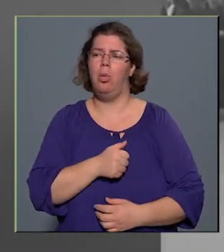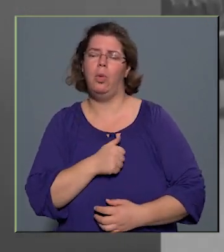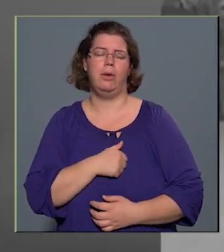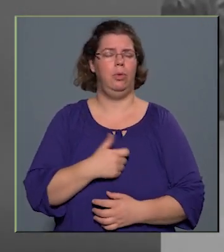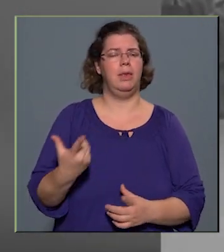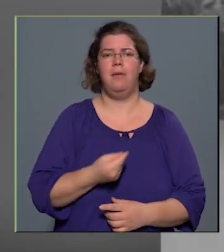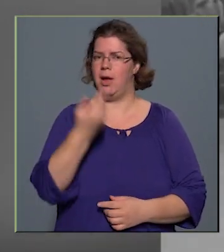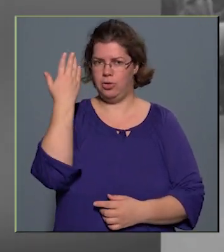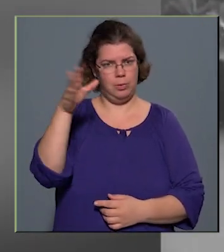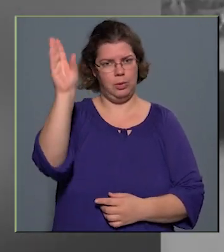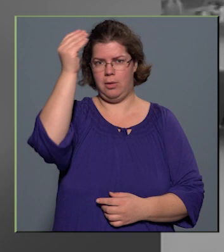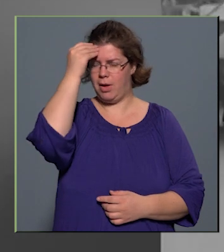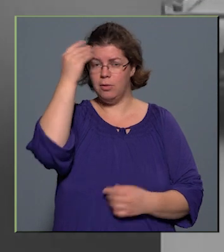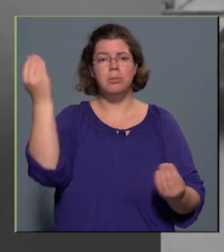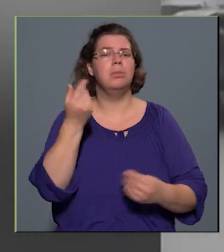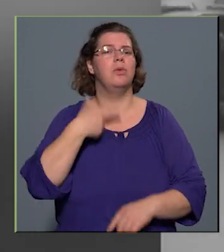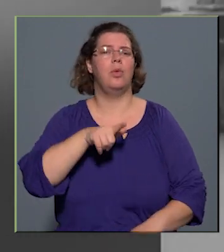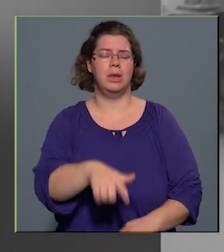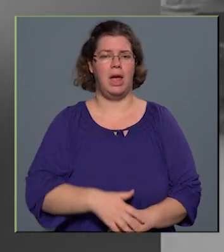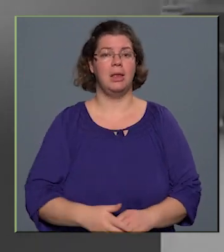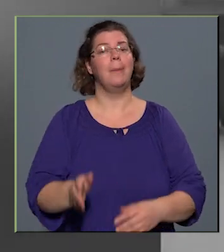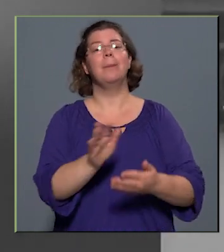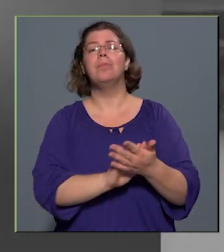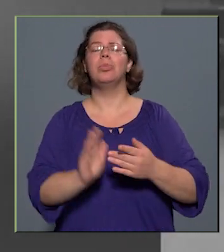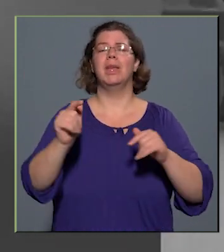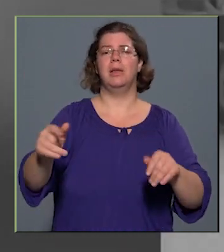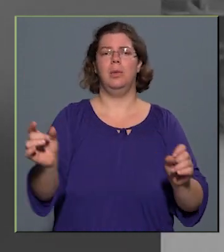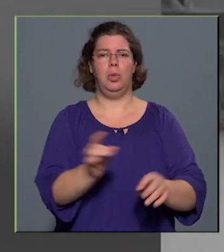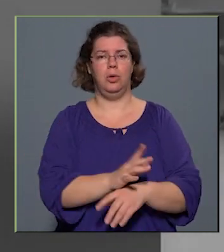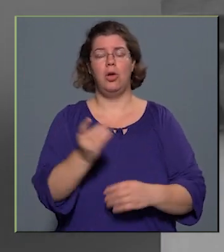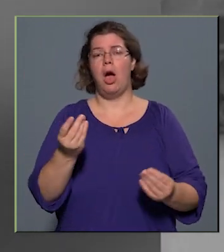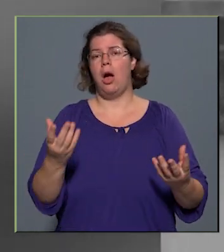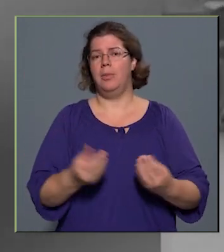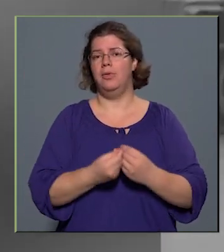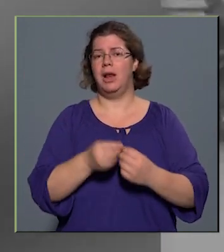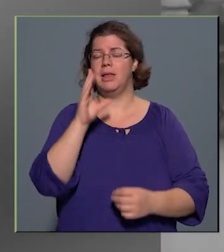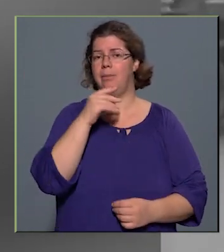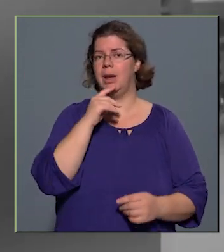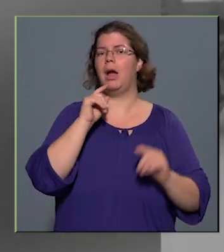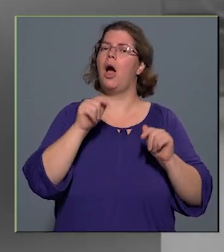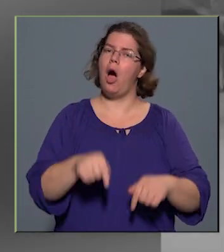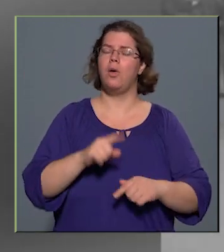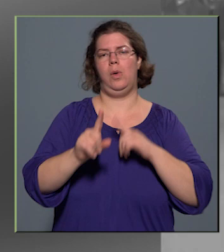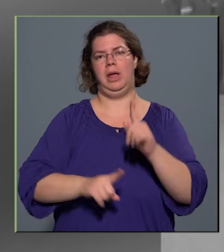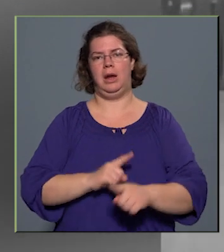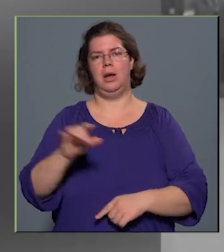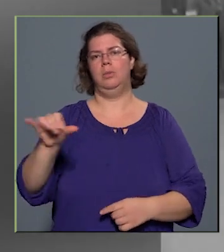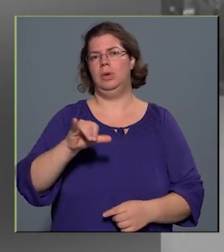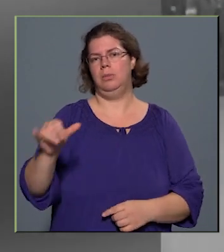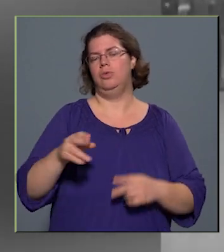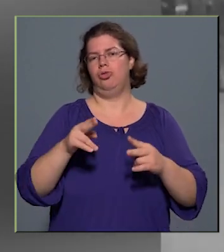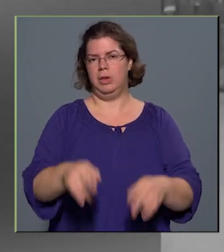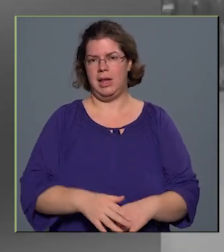tudhatja felfogni, mi volt ez. Milyen az a boldogság, amivel az emberek akkor jártak Budapest utcáim.